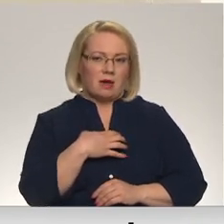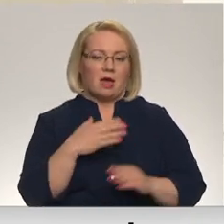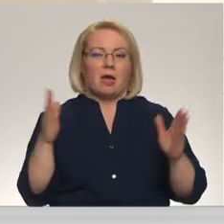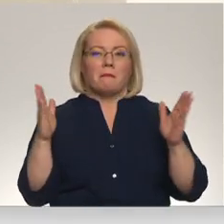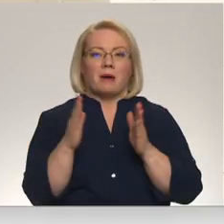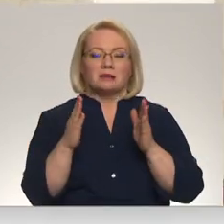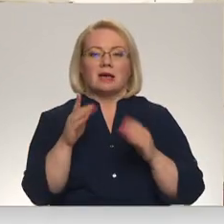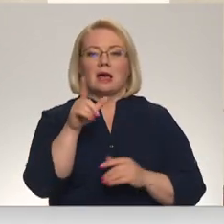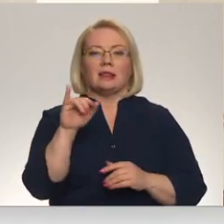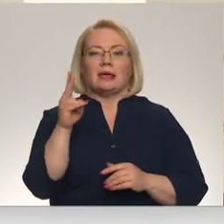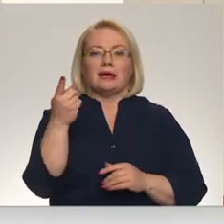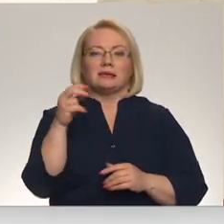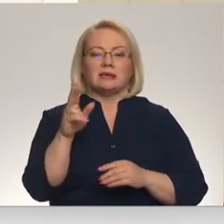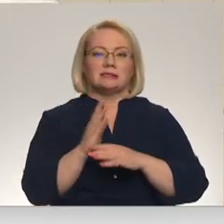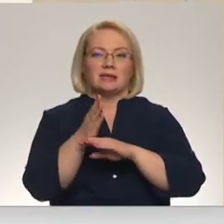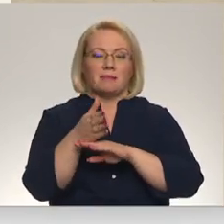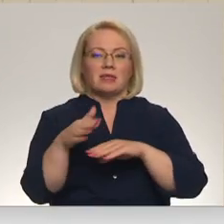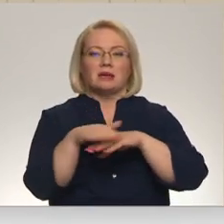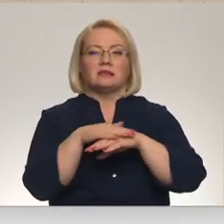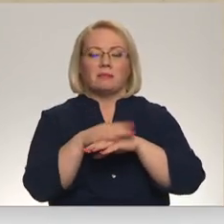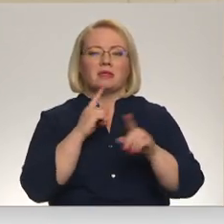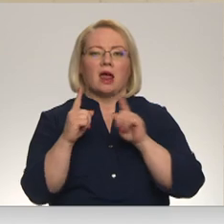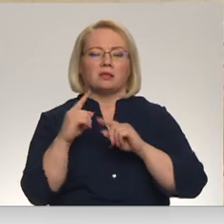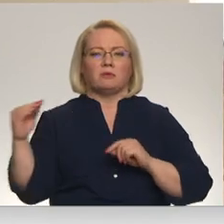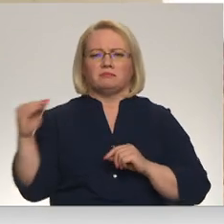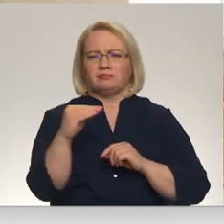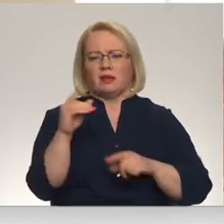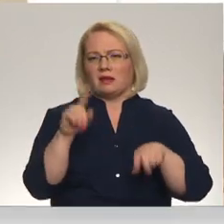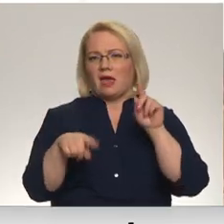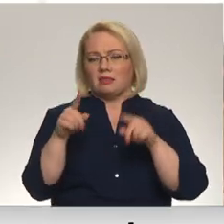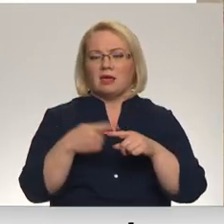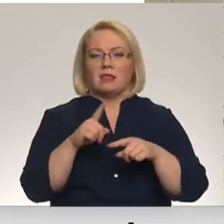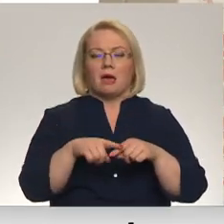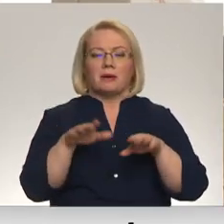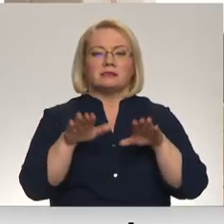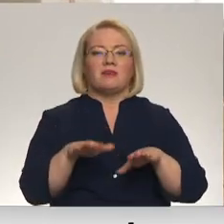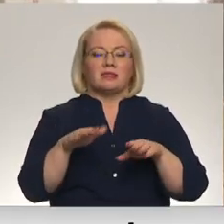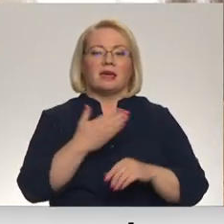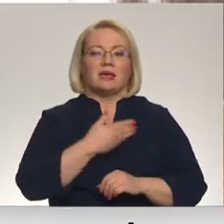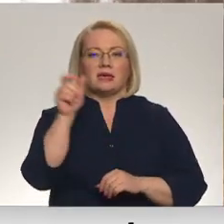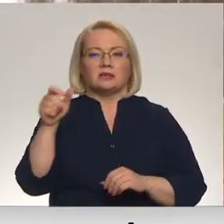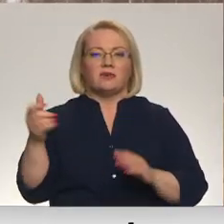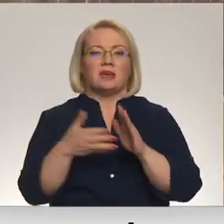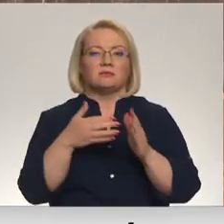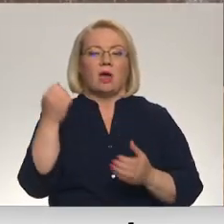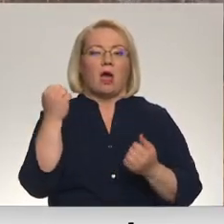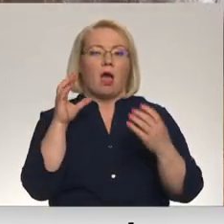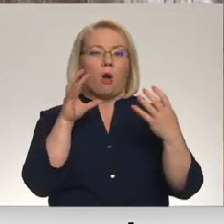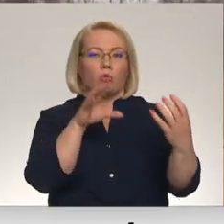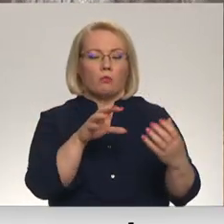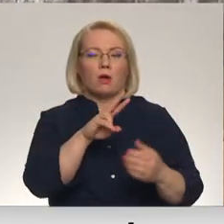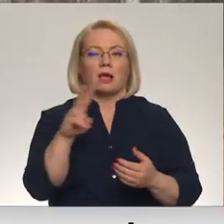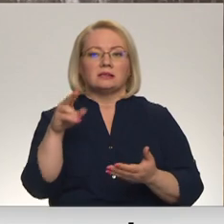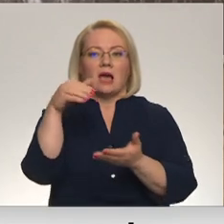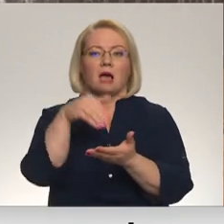līksnes ciematā sabiedriskais transports iebrauc reti. Tāpēc vietējie visai bieži izmanto autobusu, kurš